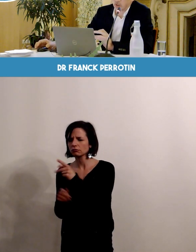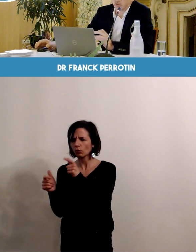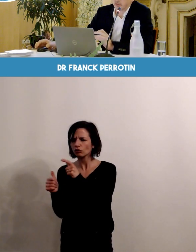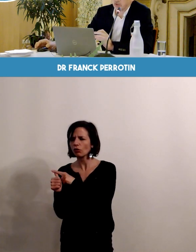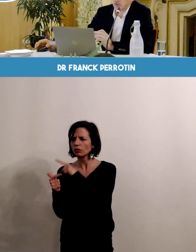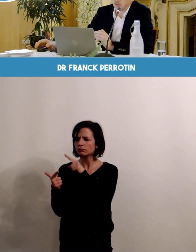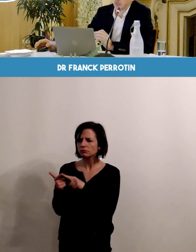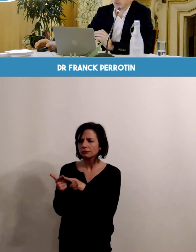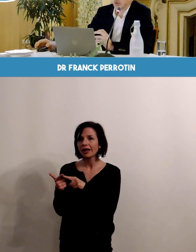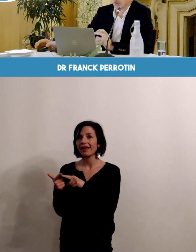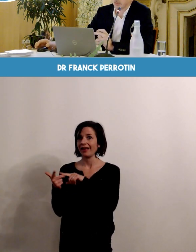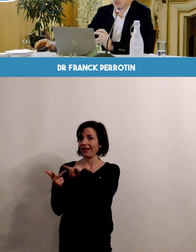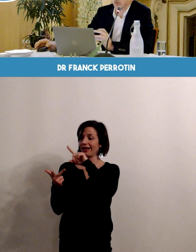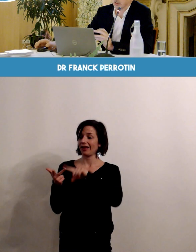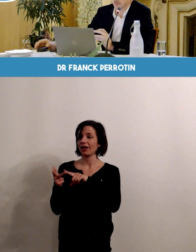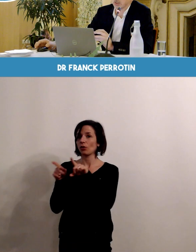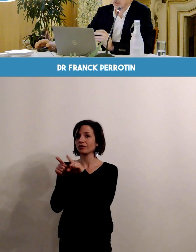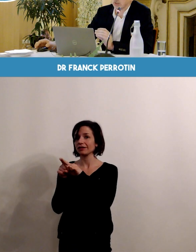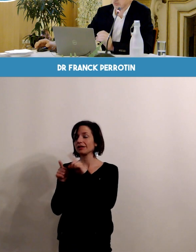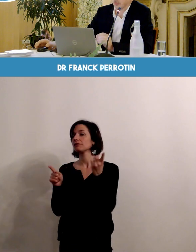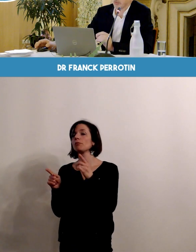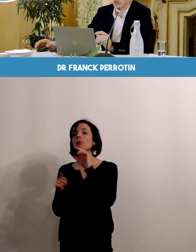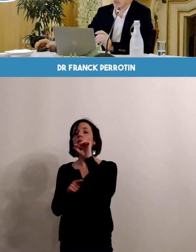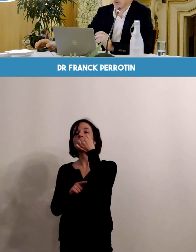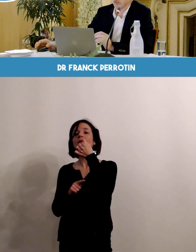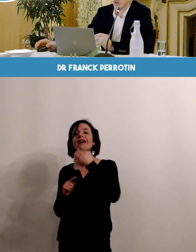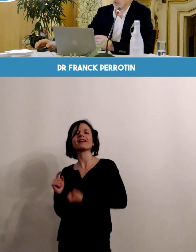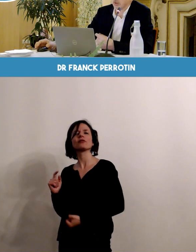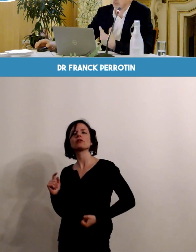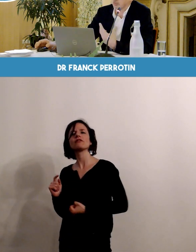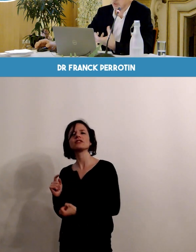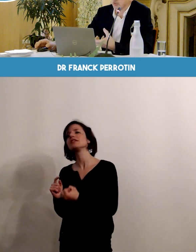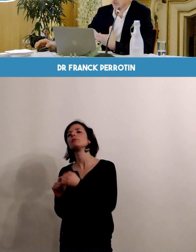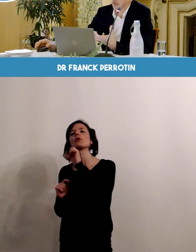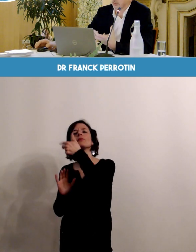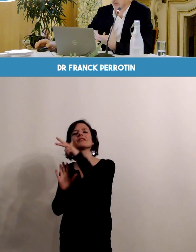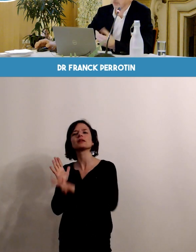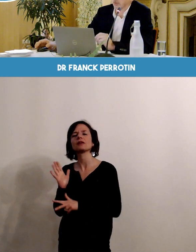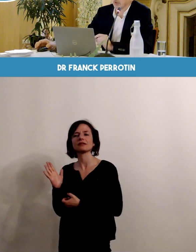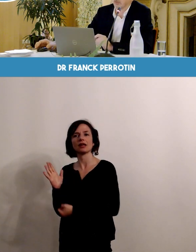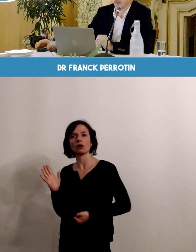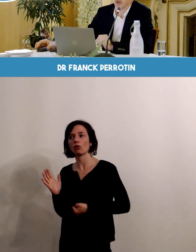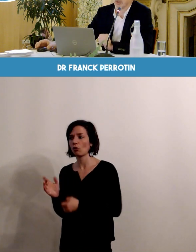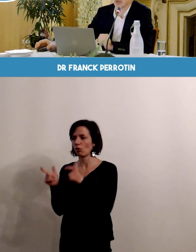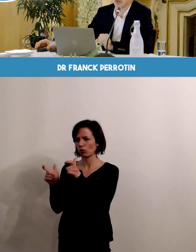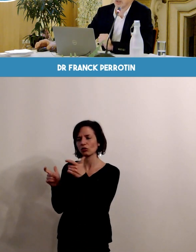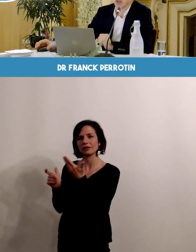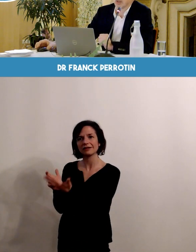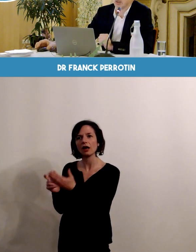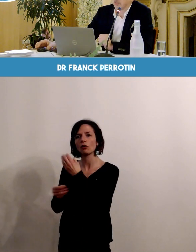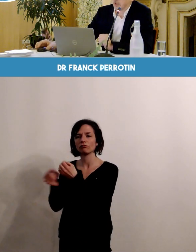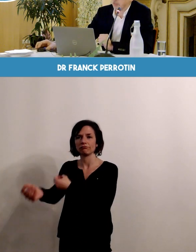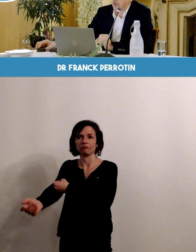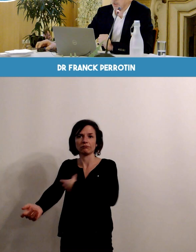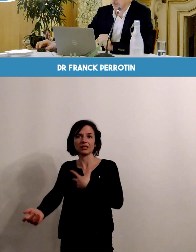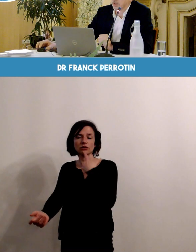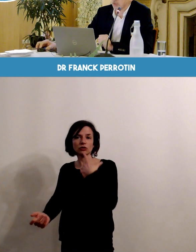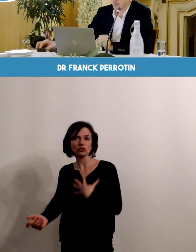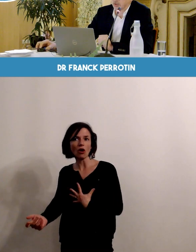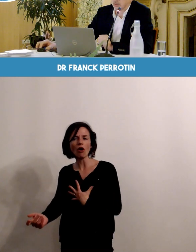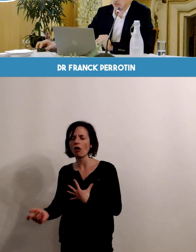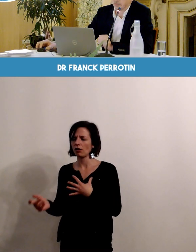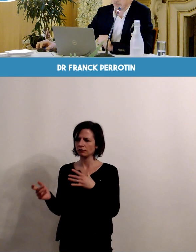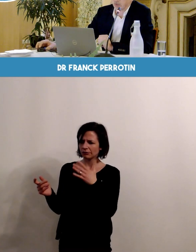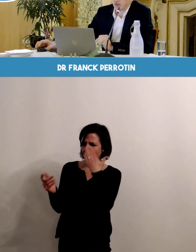de l'échographie du premier trimestre de la grossesse la toute première échographie et d'une prise de sang également qui va permettre d'évaluer un